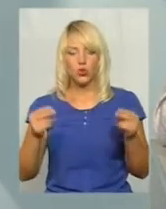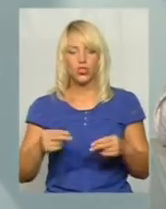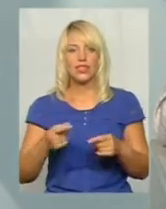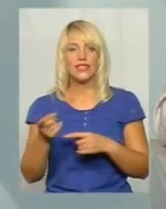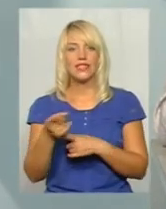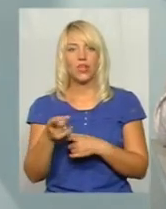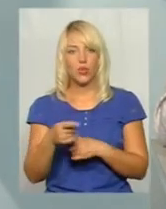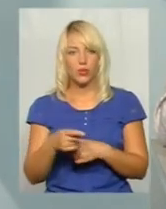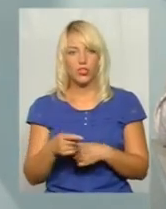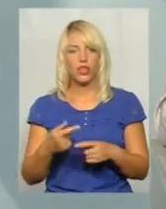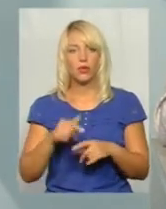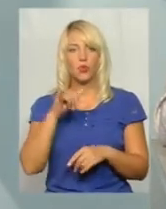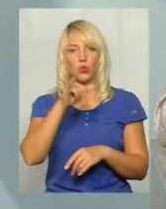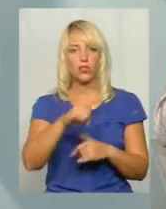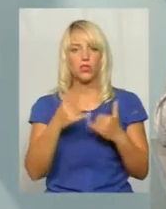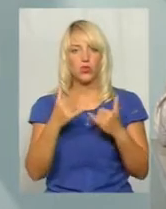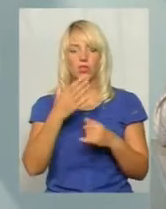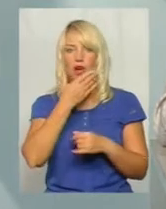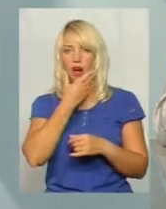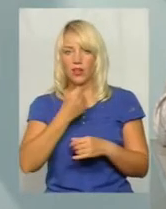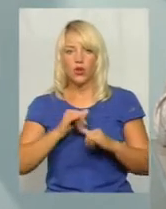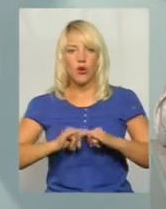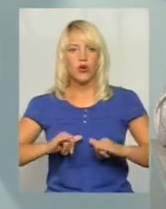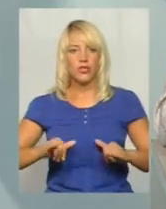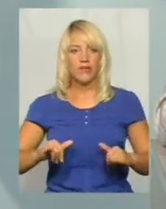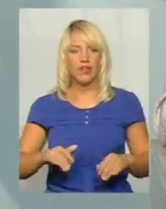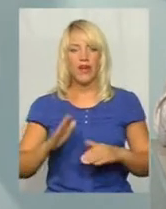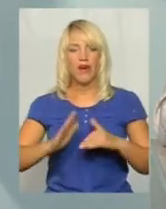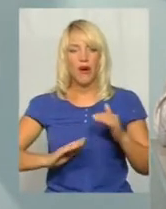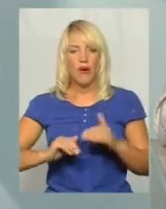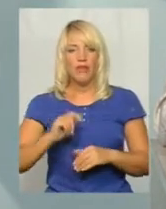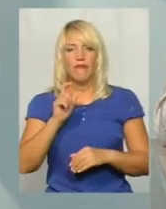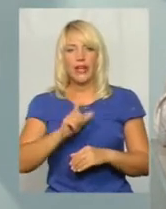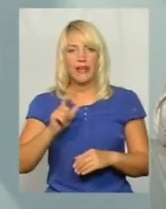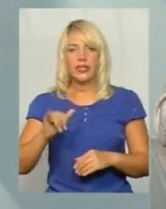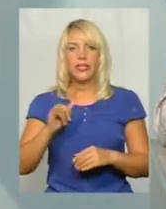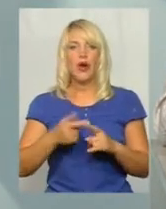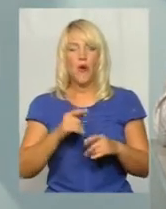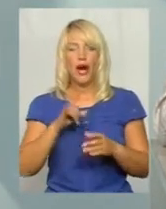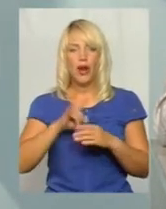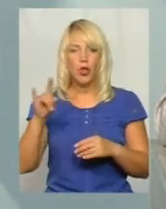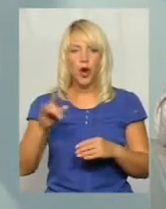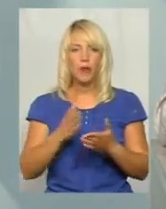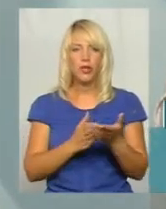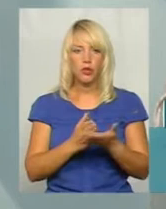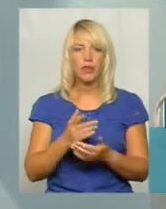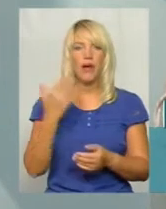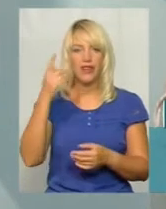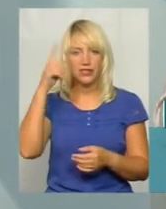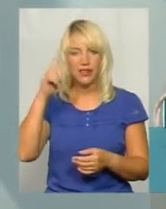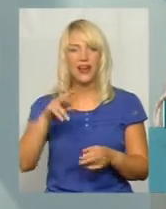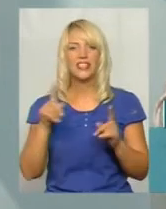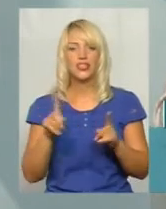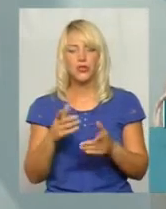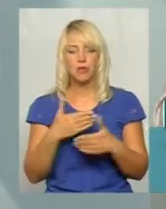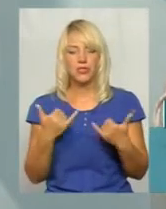тернопільчанами. В них сьогодні дуже гарно розвинути і фахові фахівці в аеродромній службі. А ви, як знаєте, що ми сьогодні